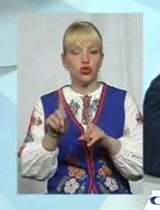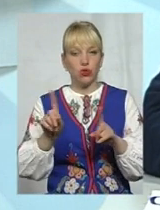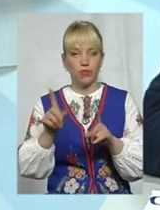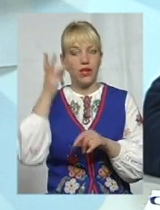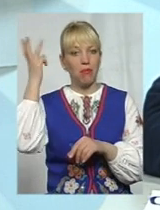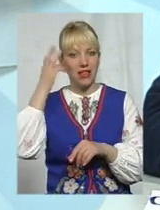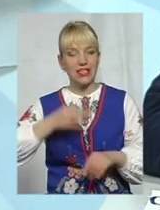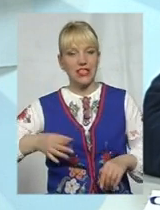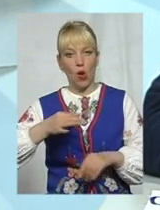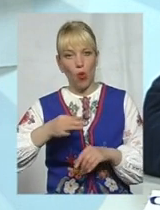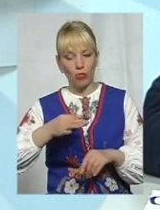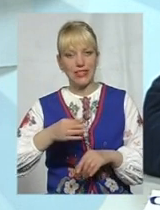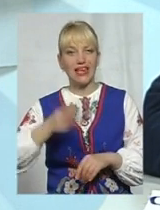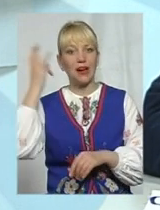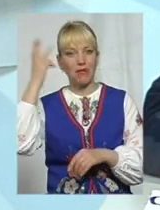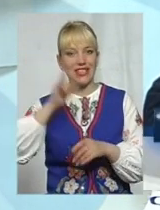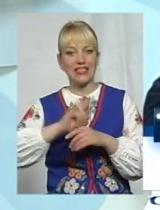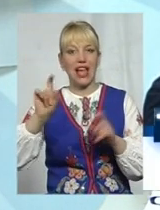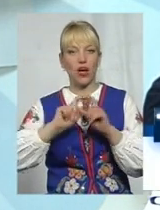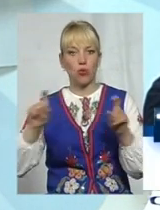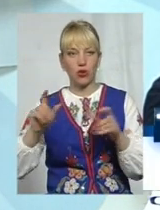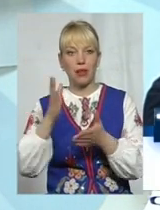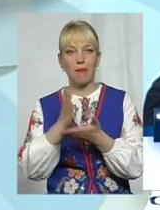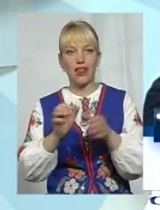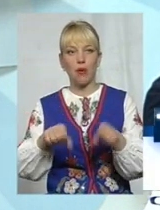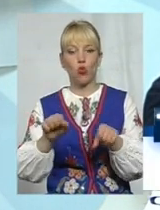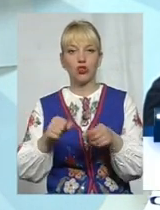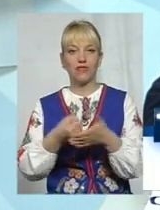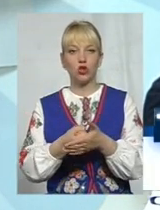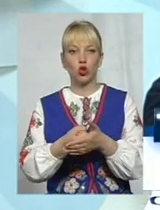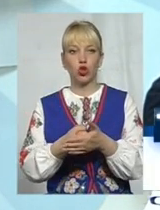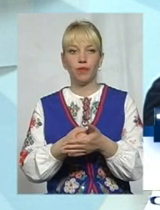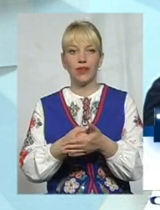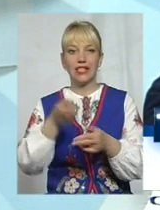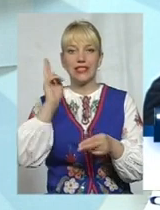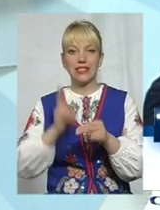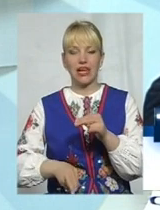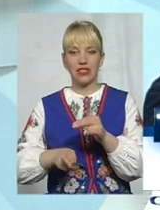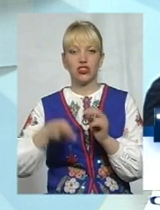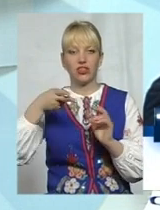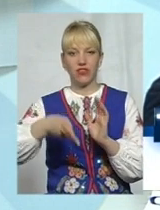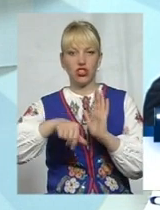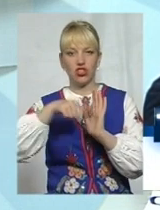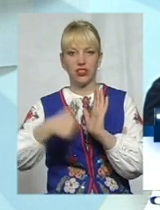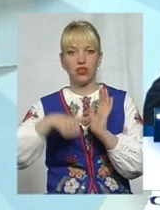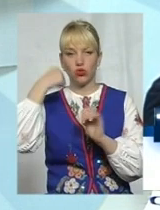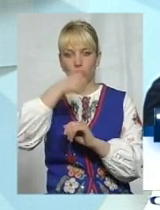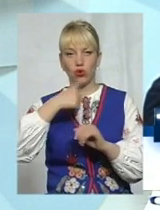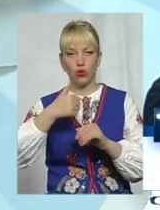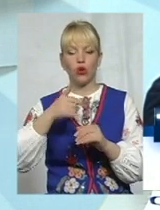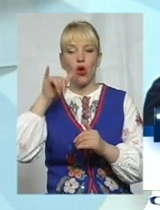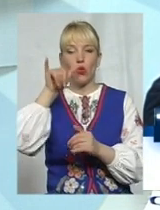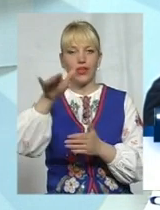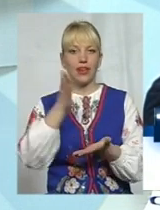і Хмельницький аеропорт мали ще можливість до закінчення 2016 року. В них, відповідно,